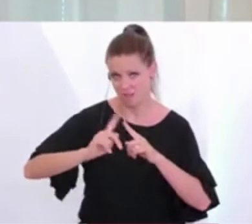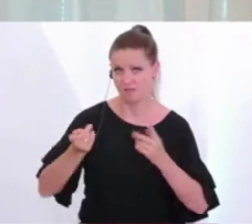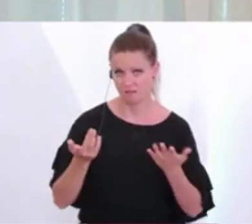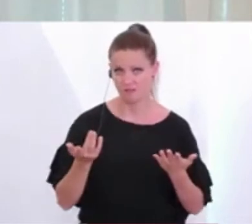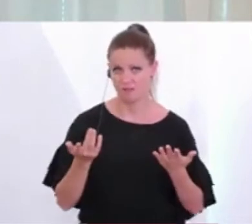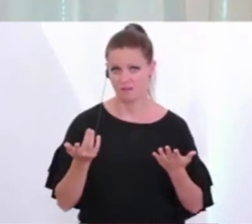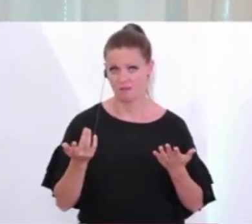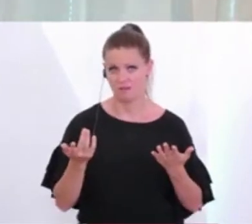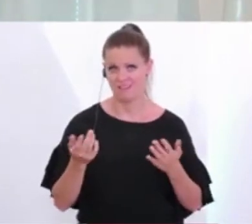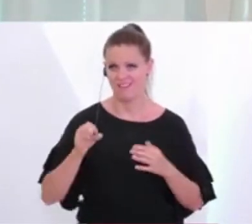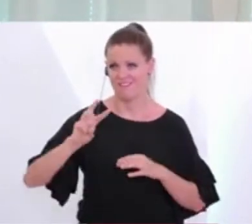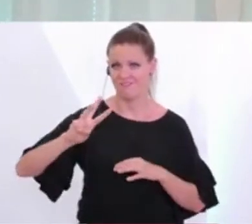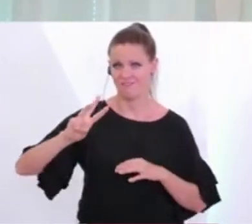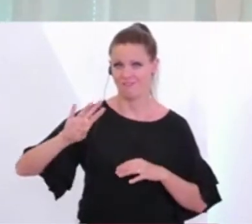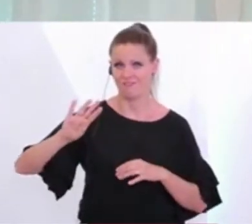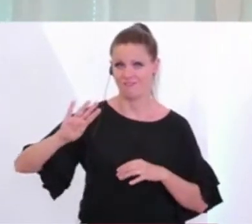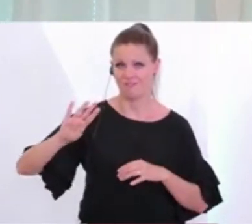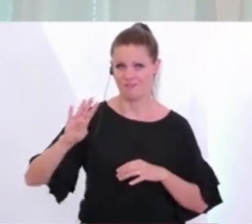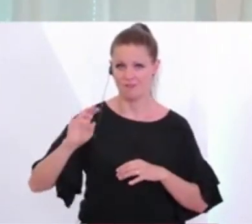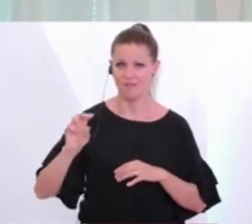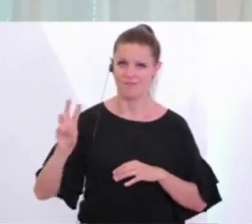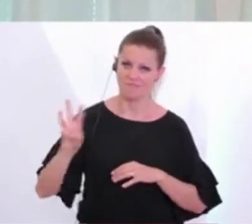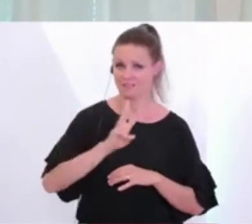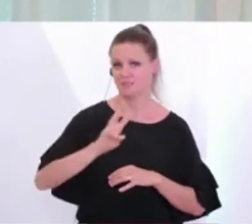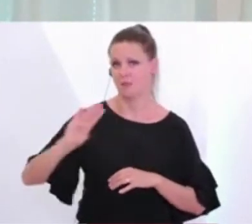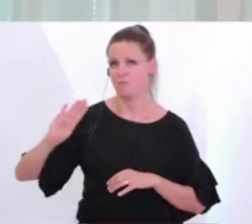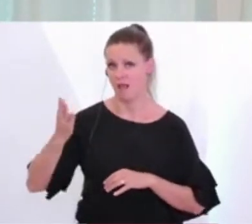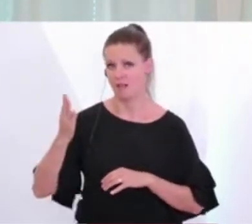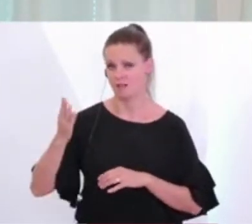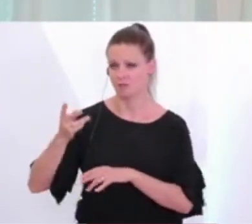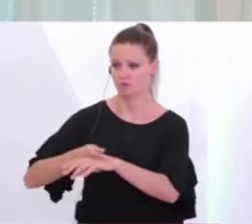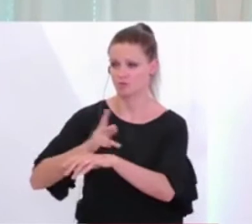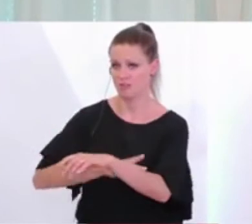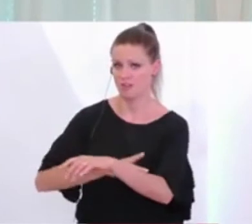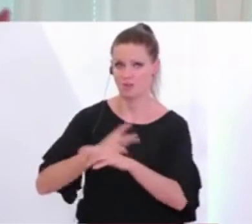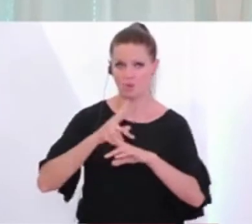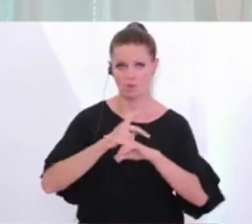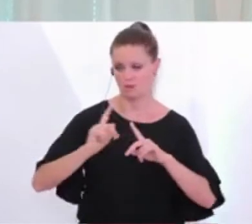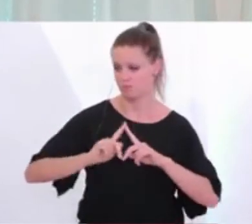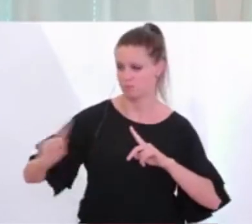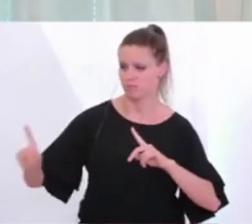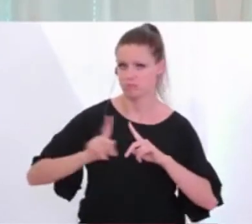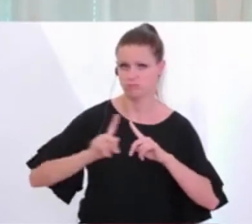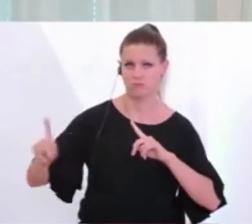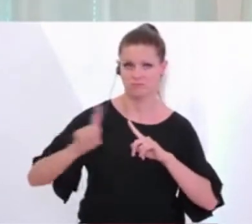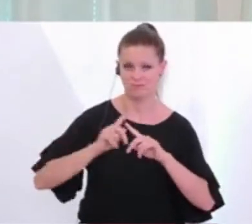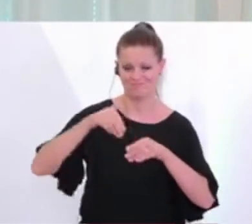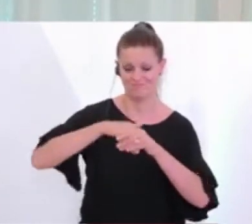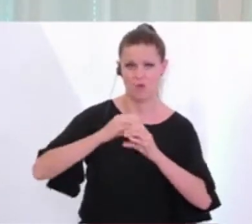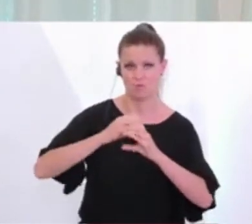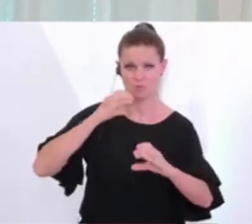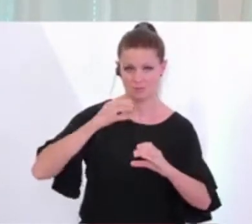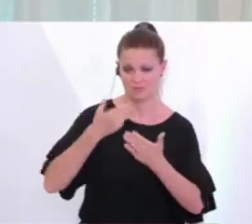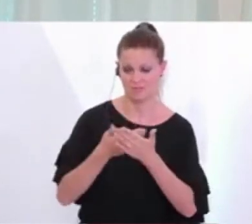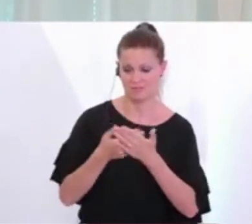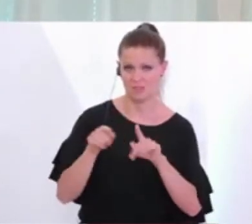zwischen den Westbalkanstaaten und Österreich hin und her pendeln, vielfach mit dem Bus. Wir werden deswegen auch in diesen